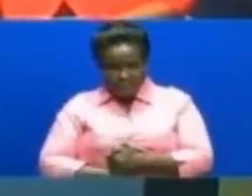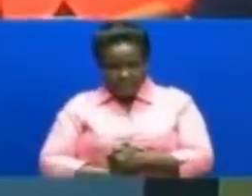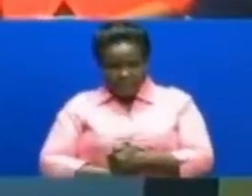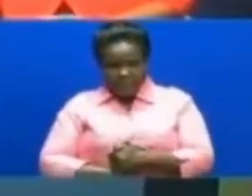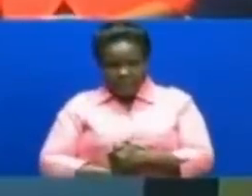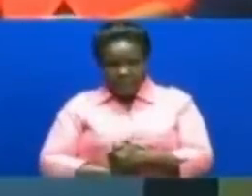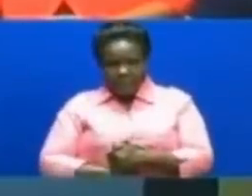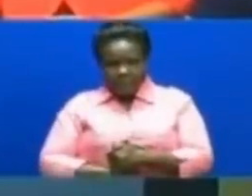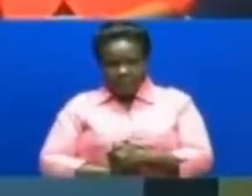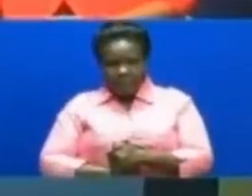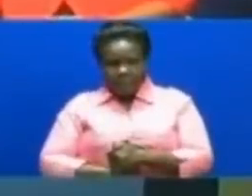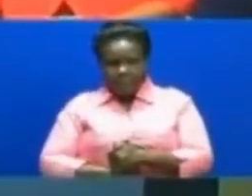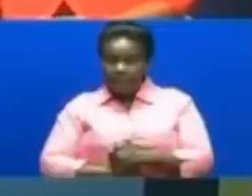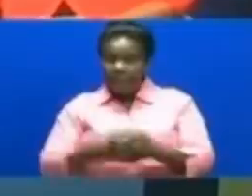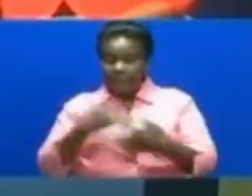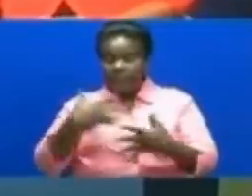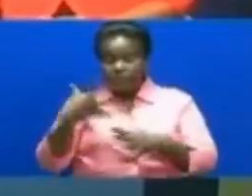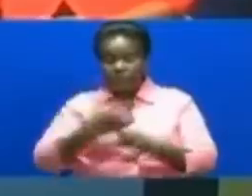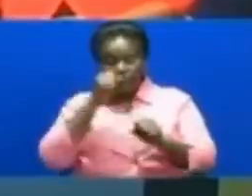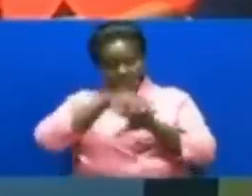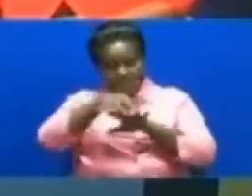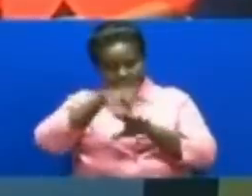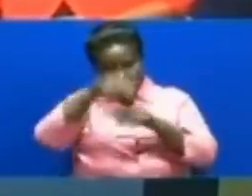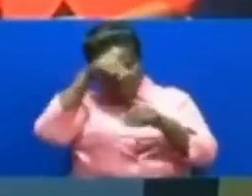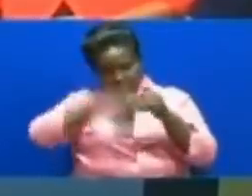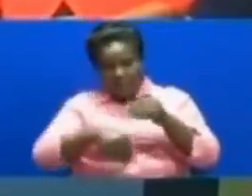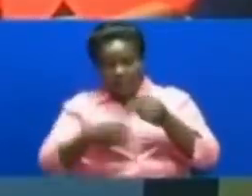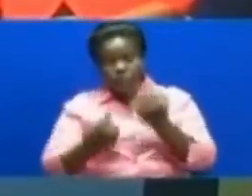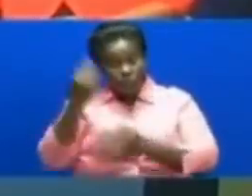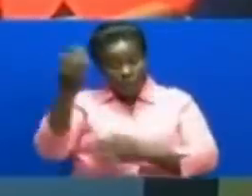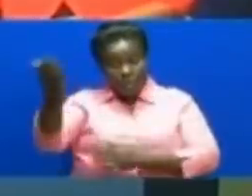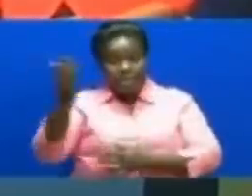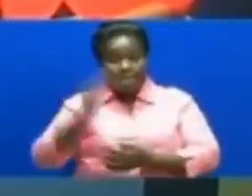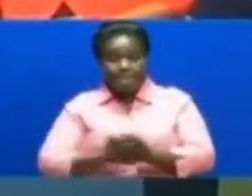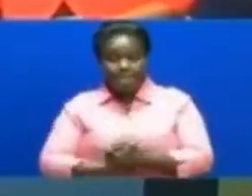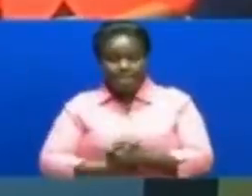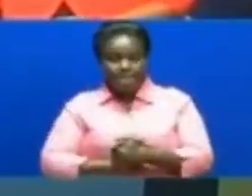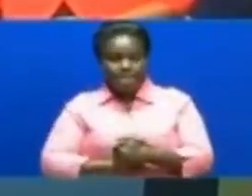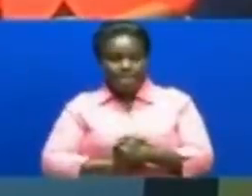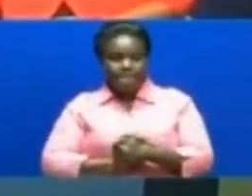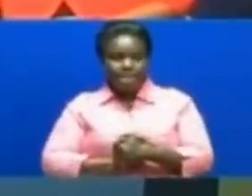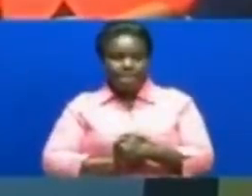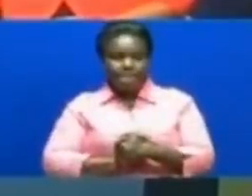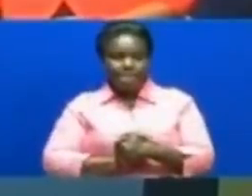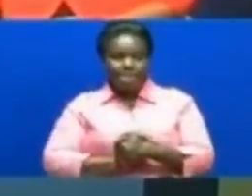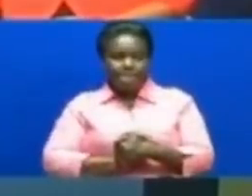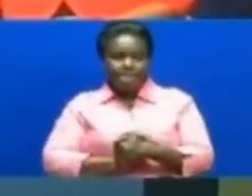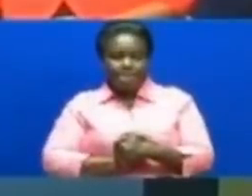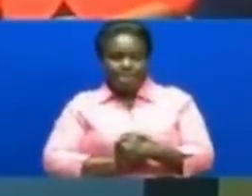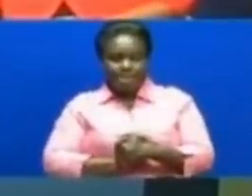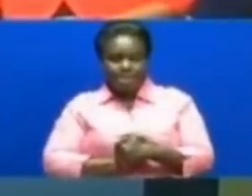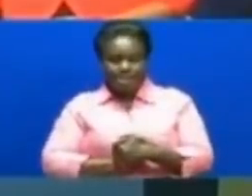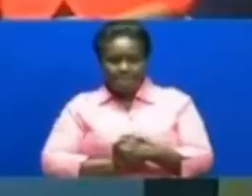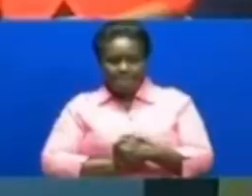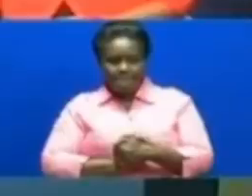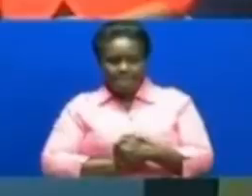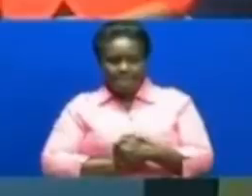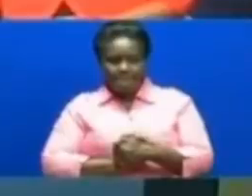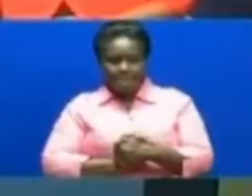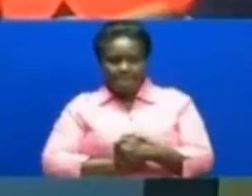Kwa mingi zile tungare na mwanishu yetu Ungara yeo le kimohu sambaye Yopo na kamishina Edwin Muhede